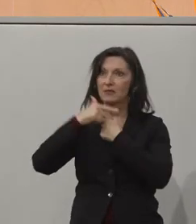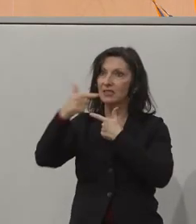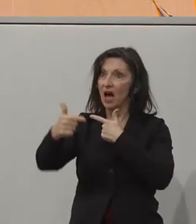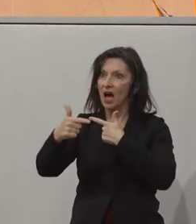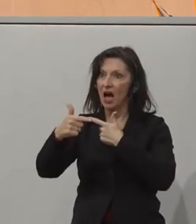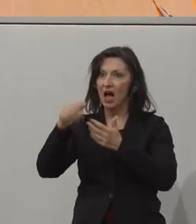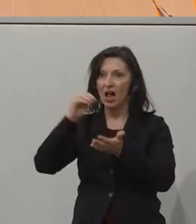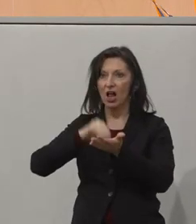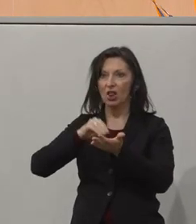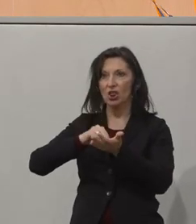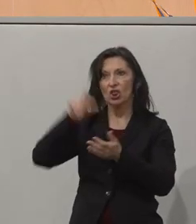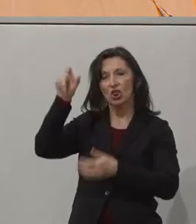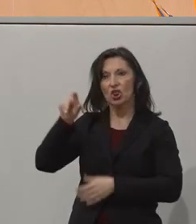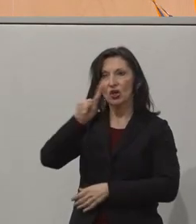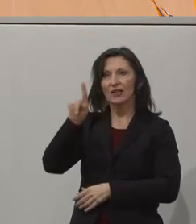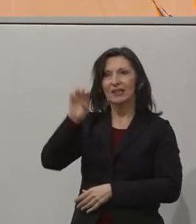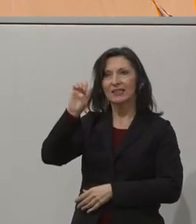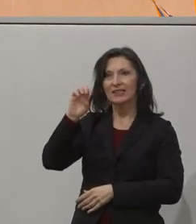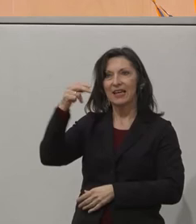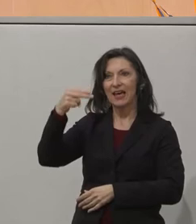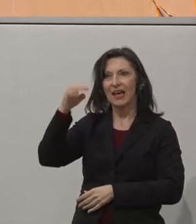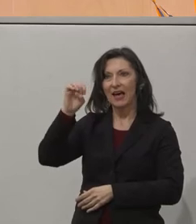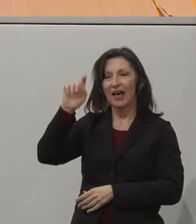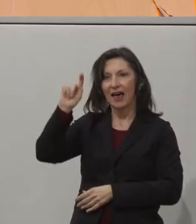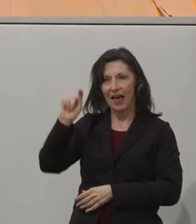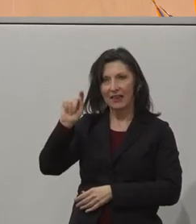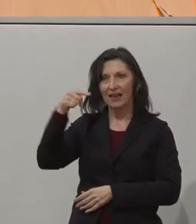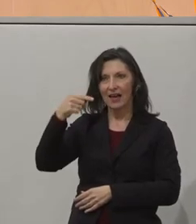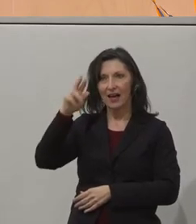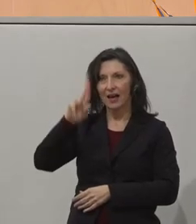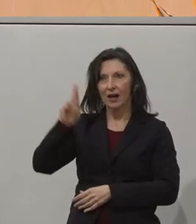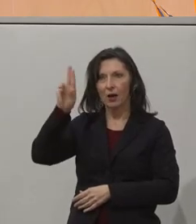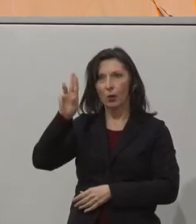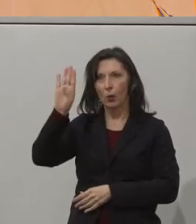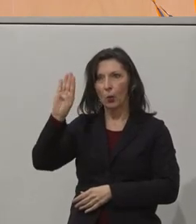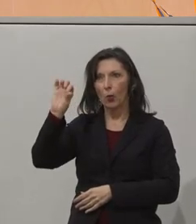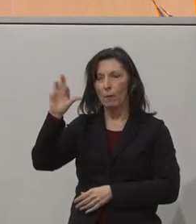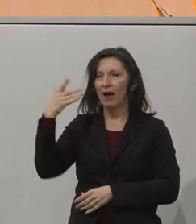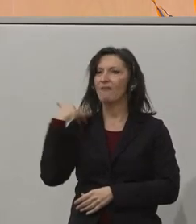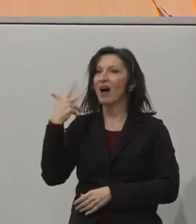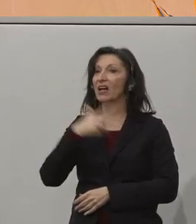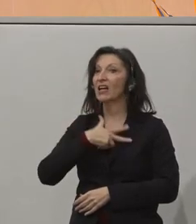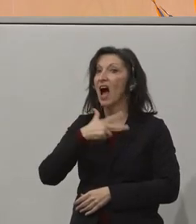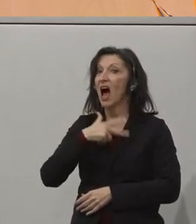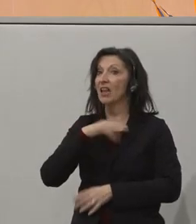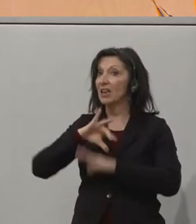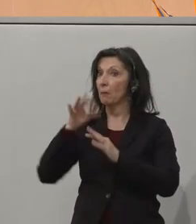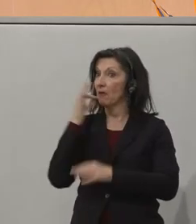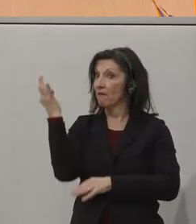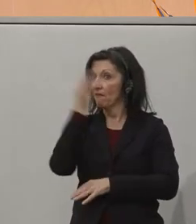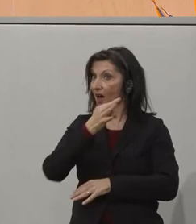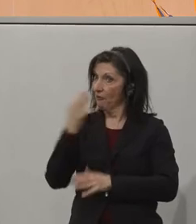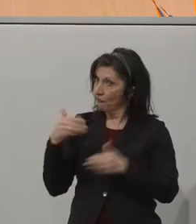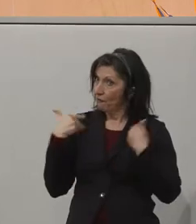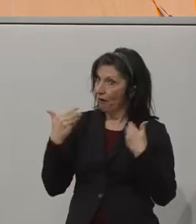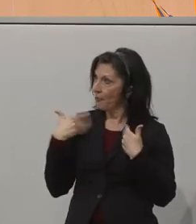Christian Zehert-Gruber hat vorher die Frage an das Projekt aus Kanada gestellt. Und jetzt freuen wir uns auf seine Eindrücke vom